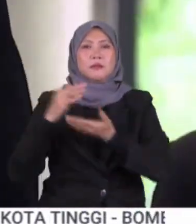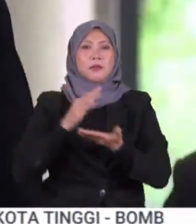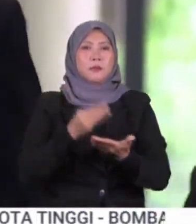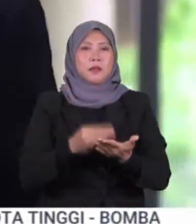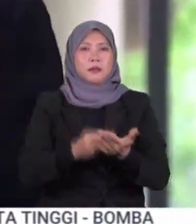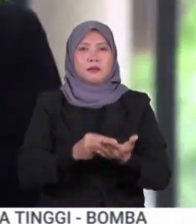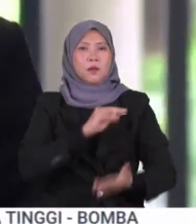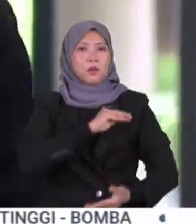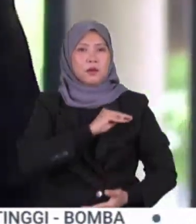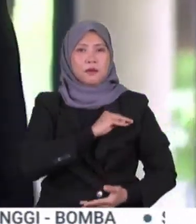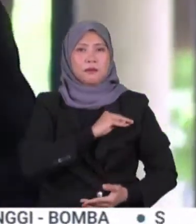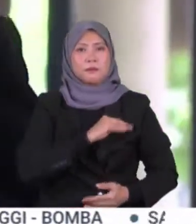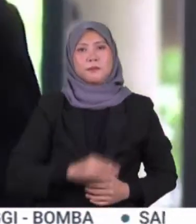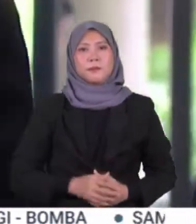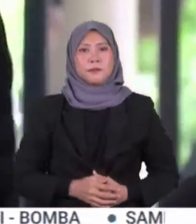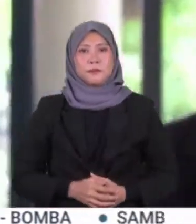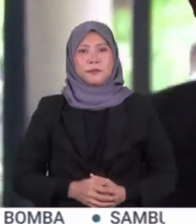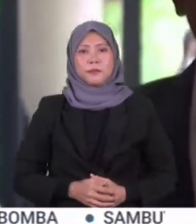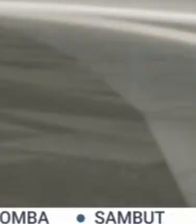Keuangan